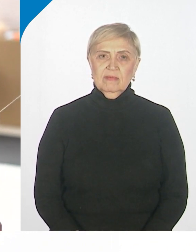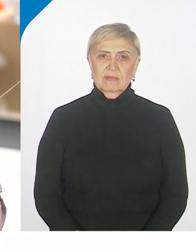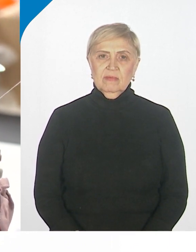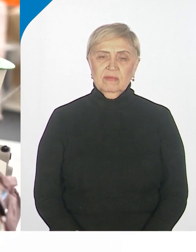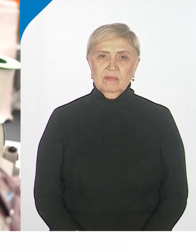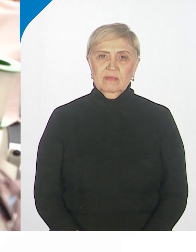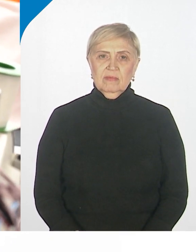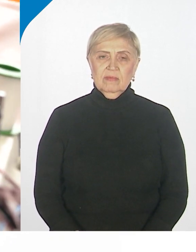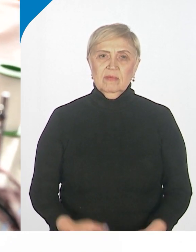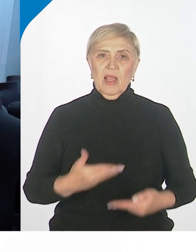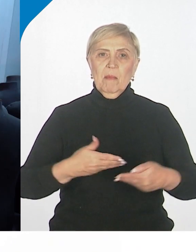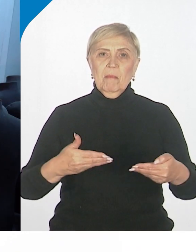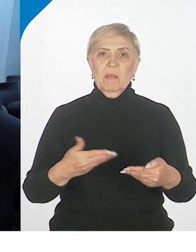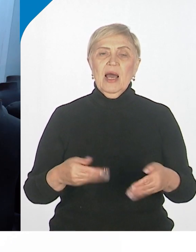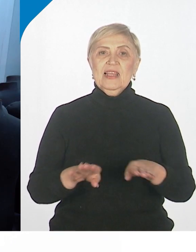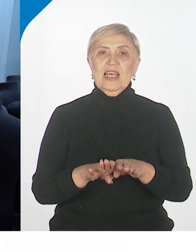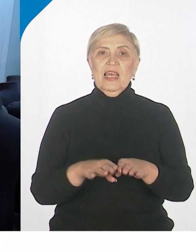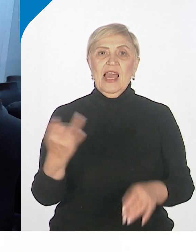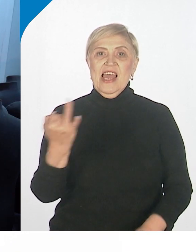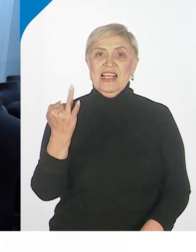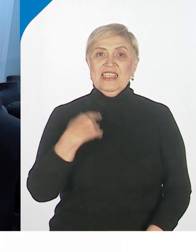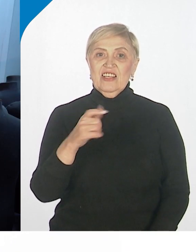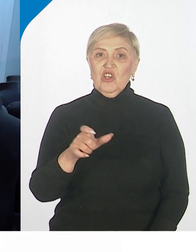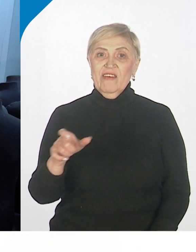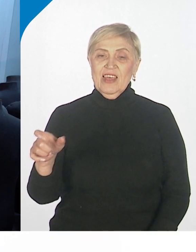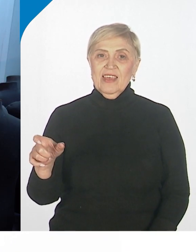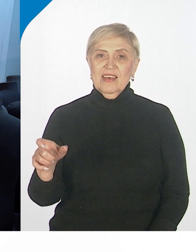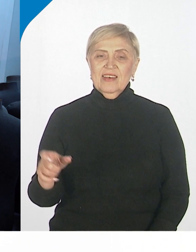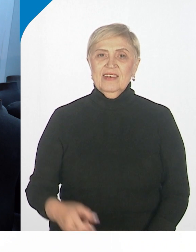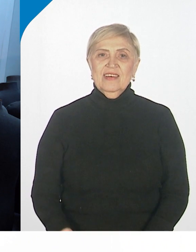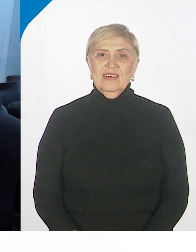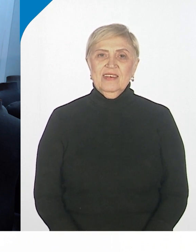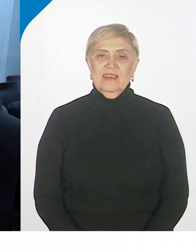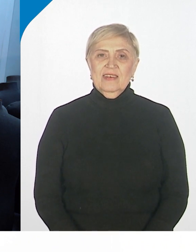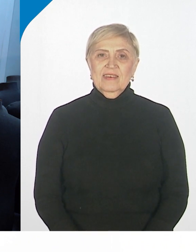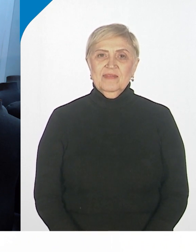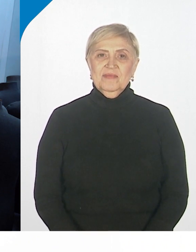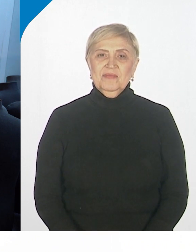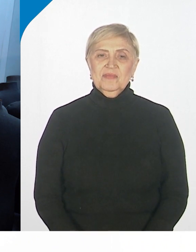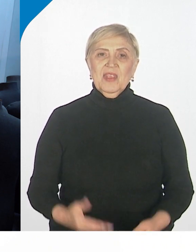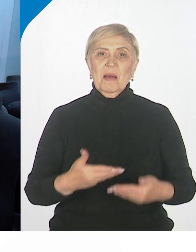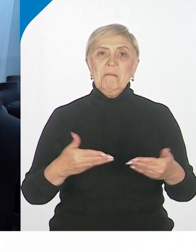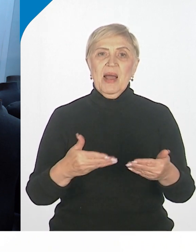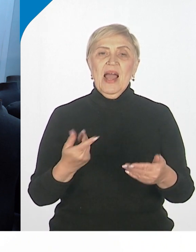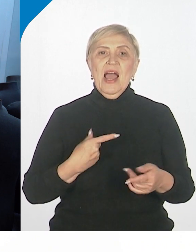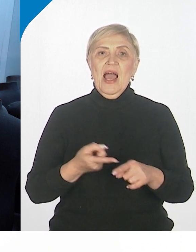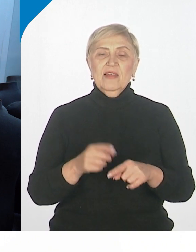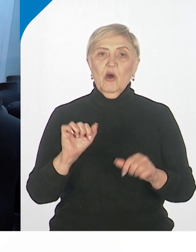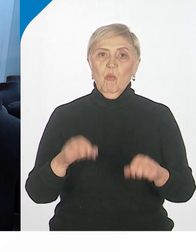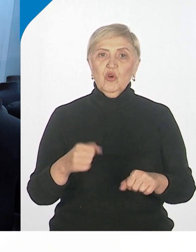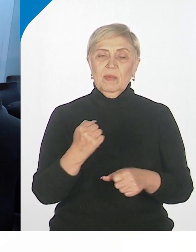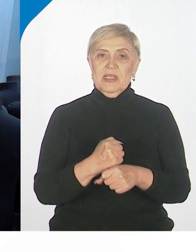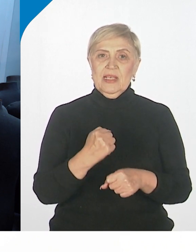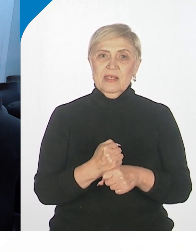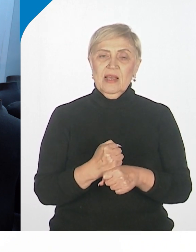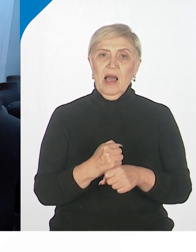мы такие интересные человеки нас мы это можем миллион раз сделать и